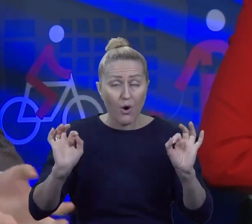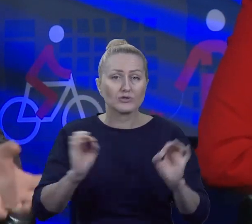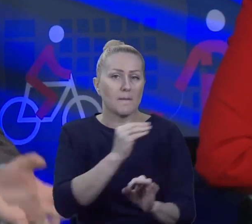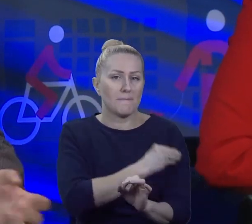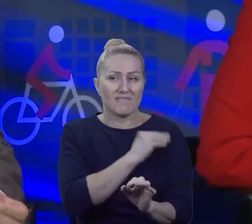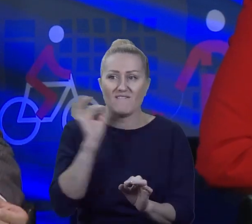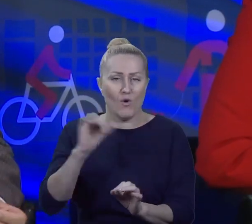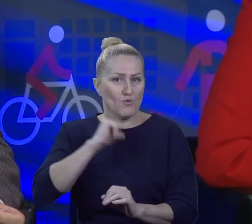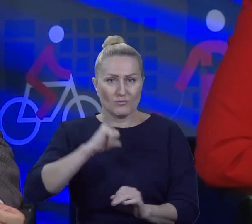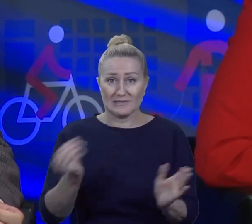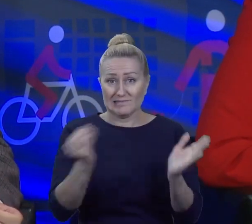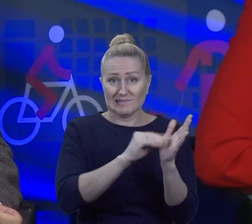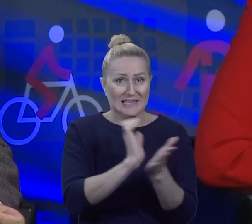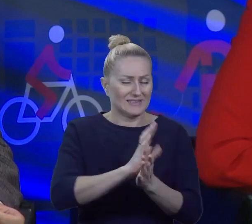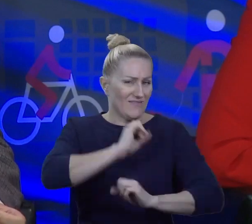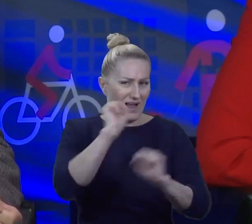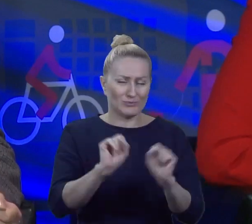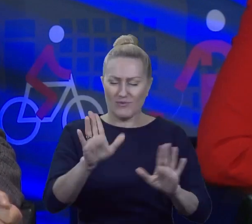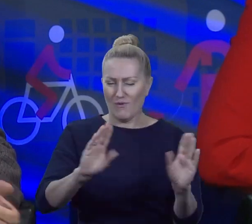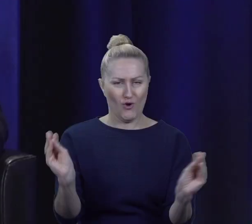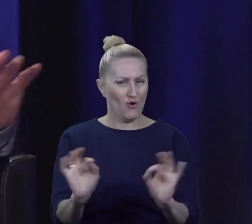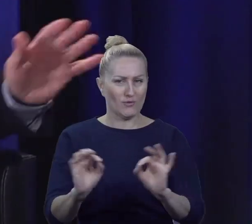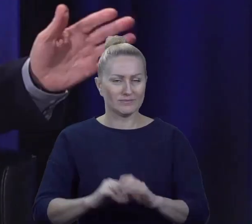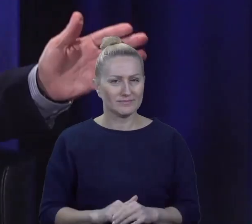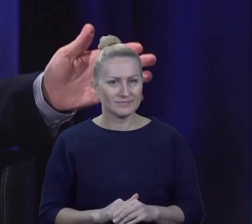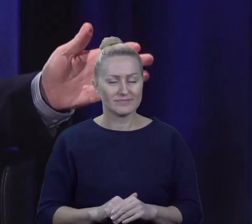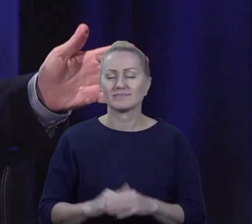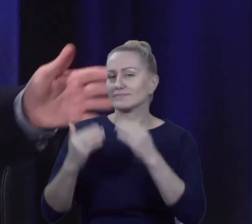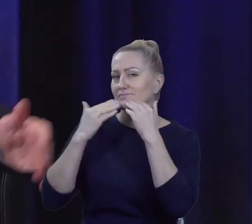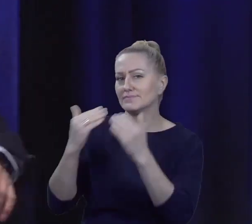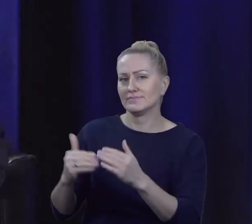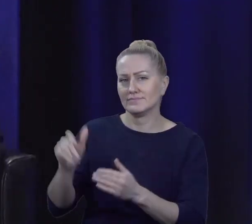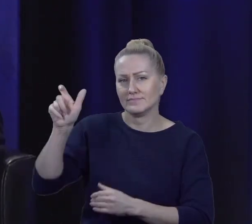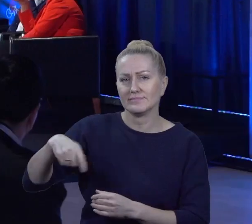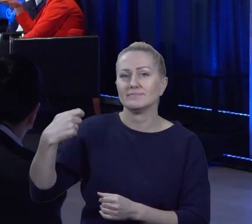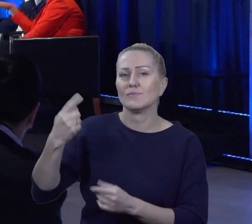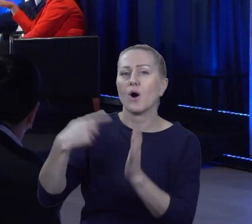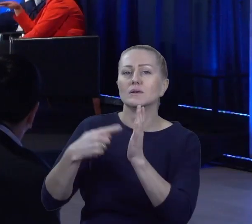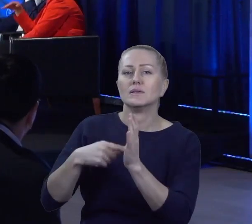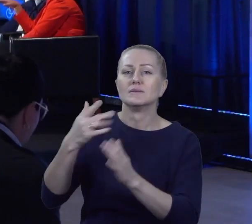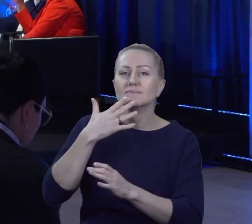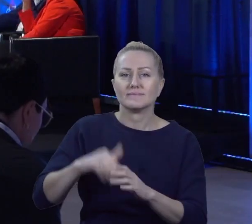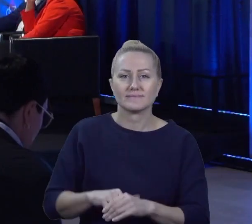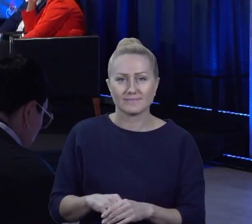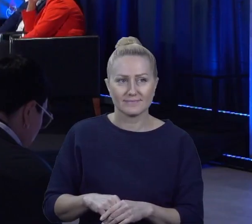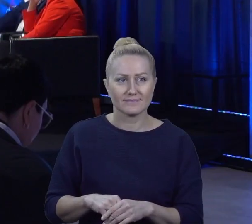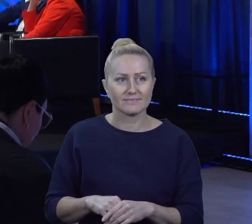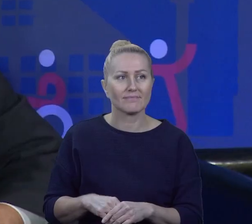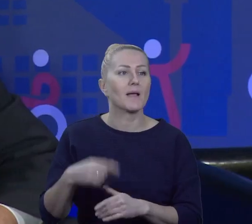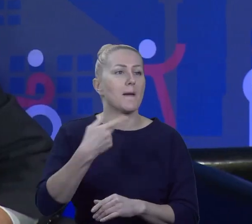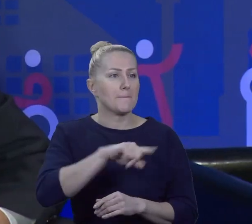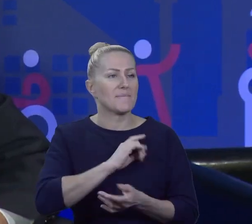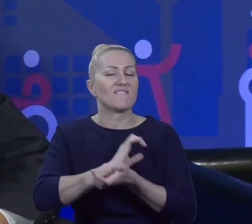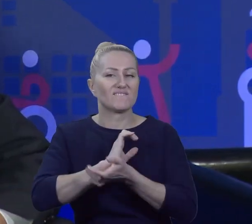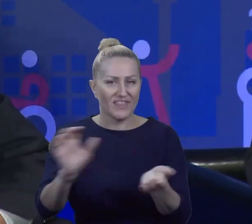absolutnie nie. To jest fatalna informacja. Dziękuję bardzo. Pan prezydent, jeszcze ostatnie słowo. Wydajemy gazetę